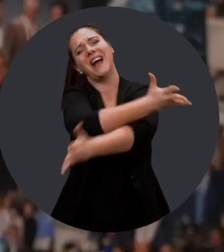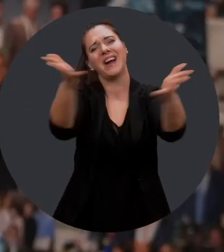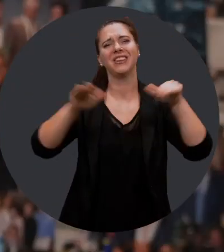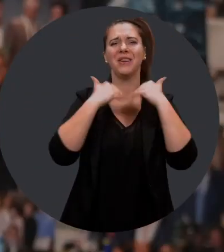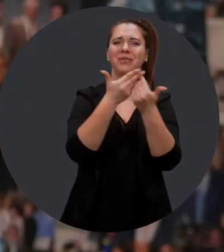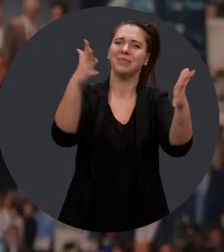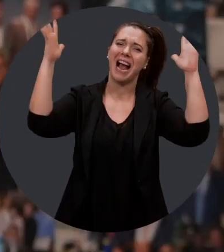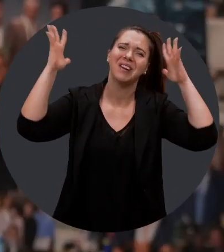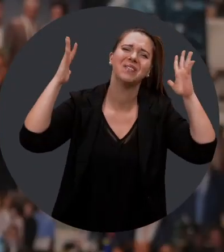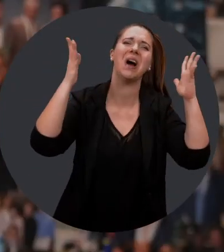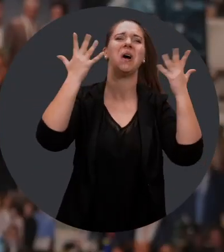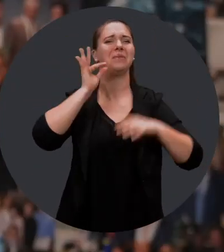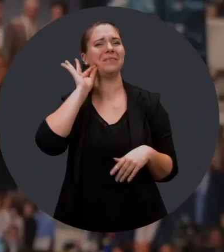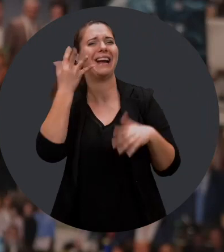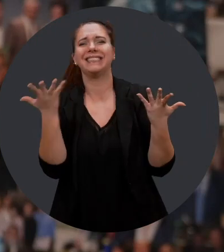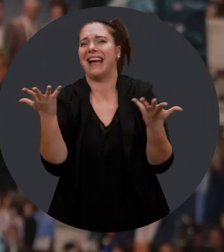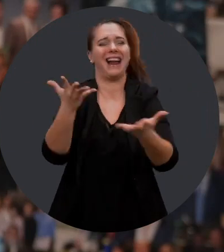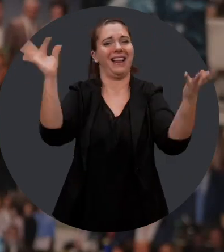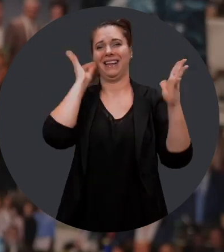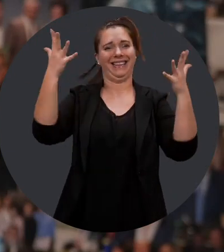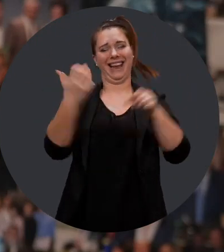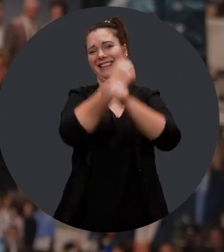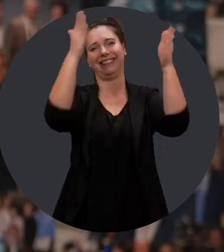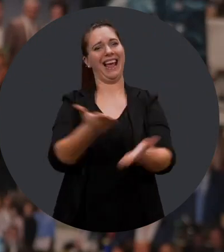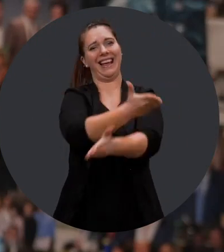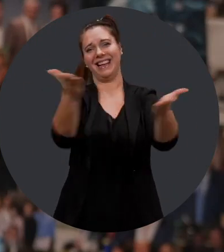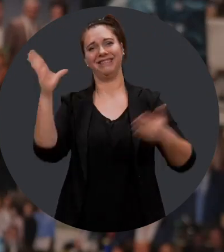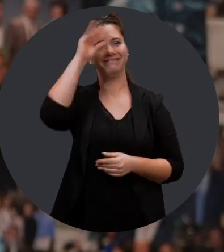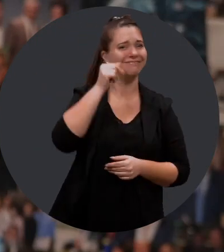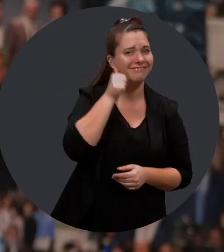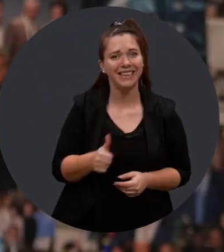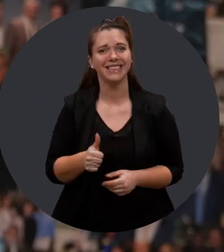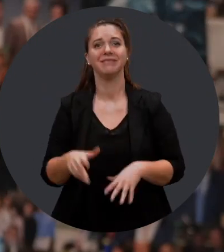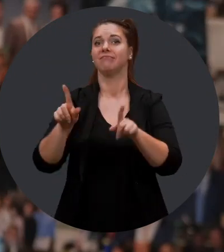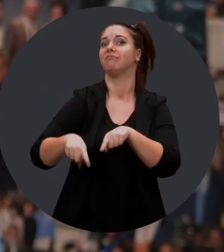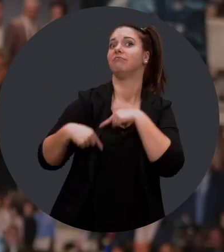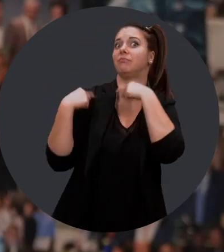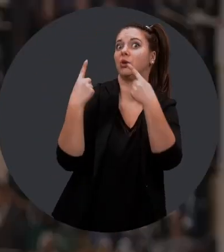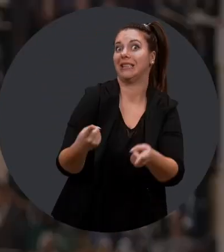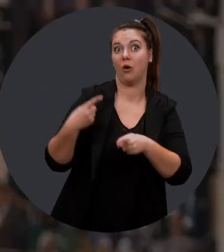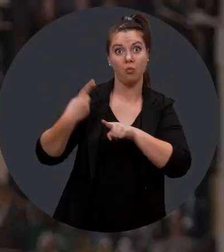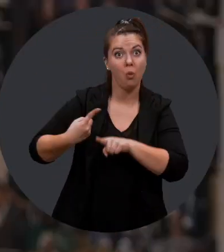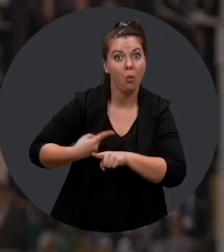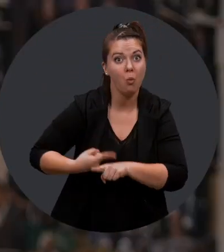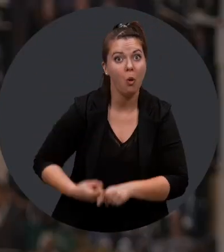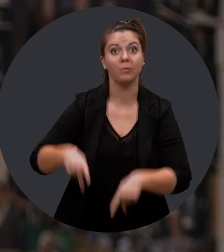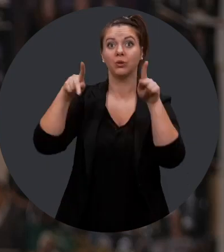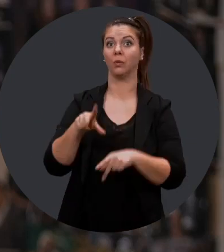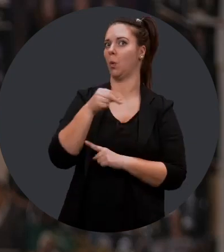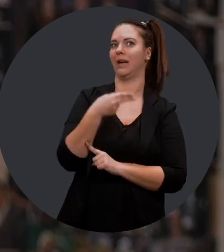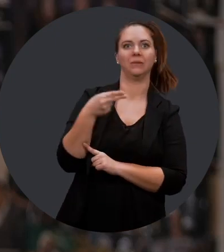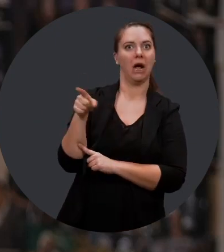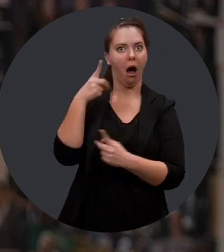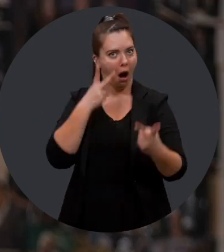souligner. Félicitations à vous tous. Un bravo bien spécial aux lauréates et aux lauréats. Durant les derniers